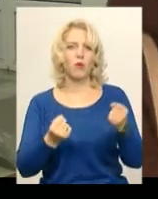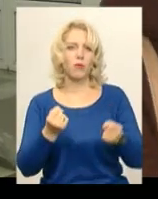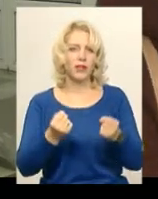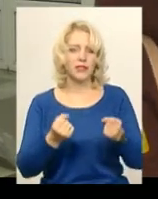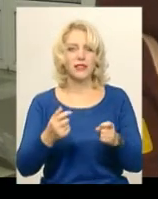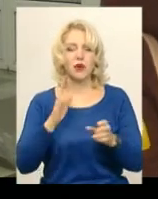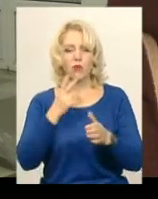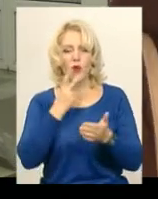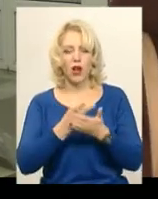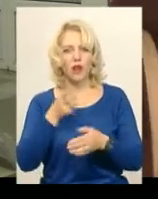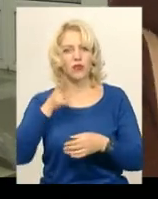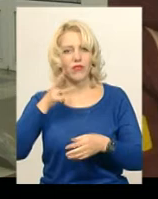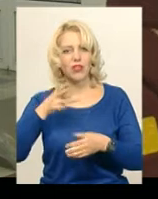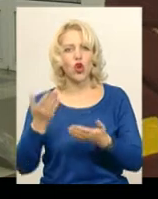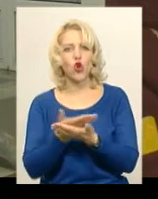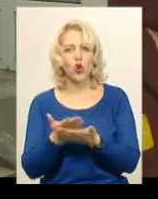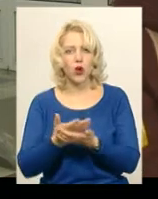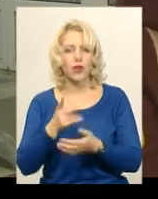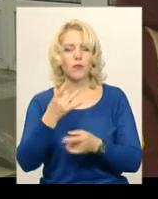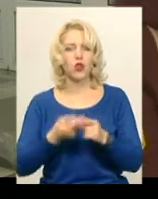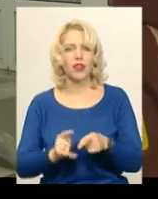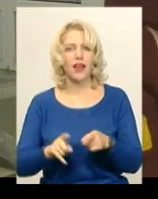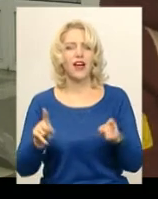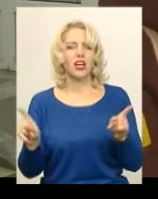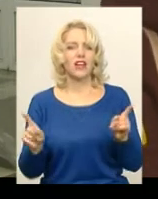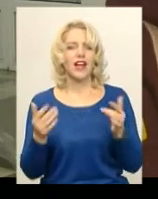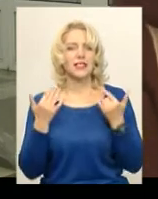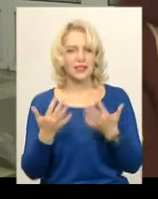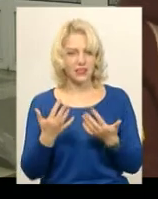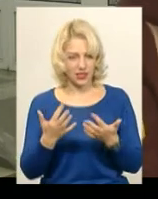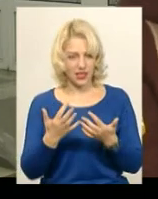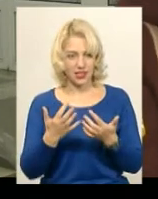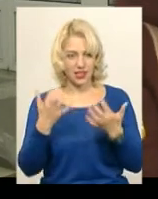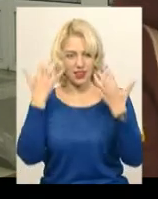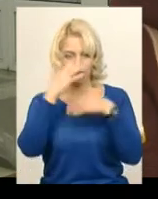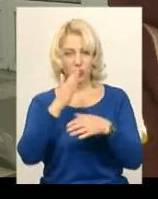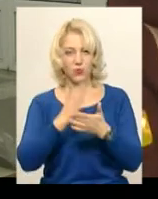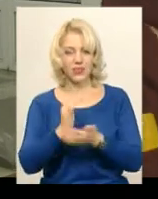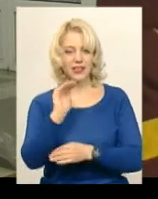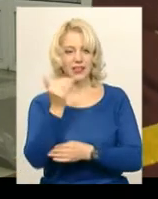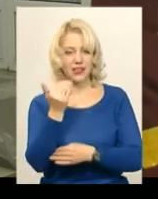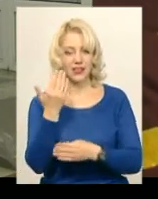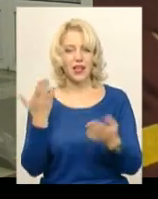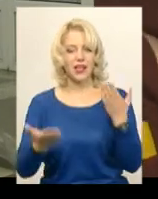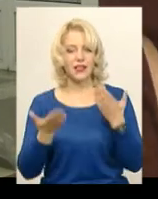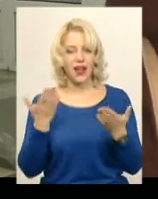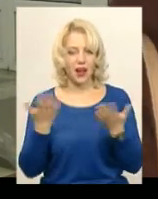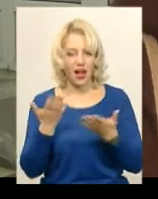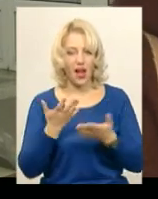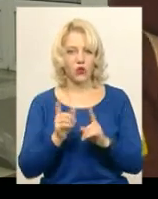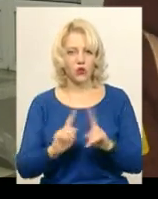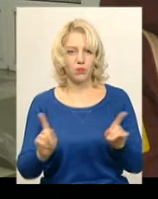ролік про те, наскільки невидимою є дитина, яка особливо